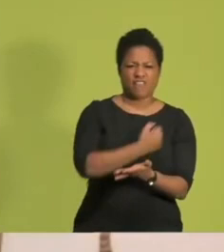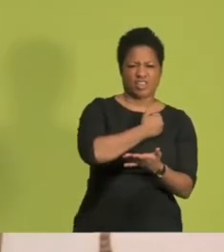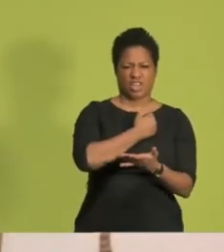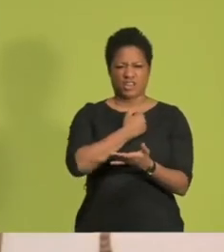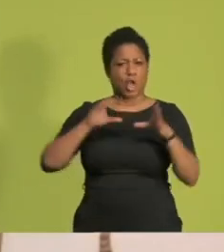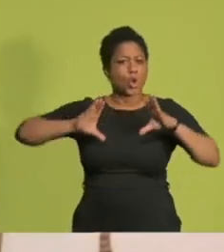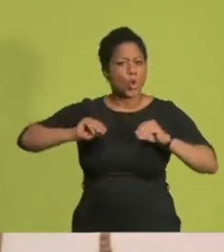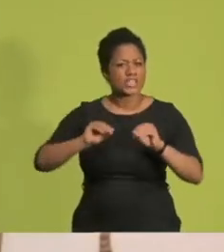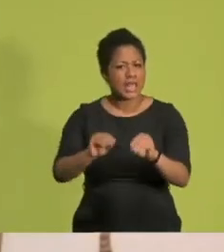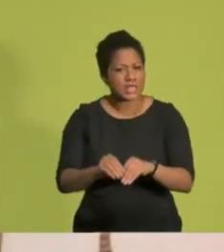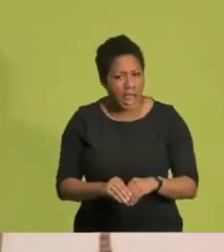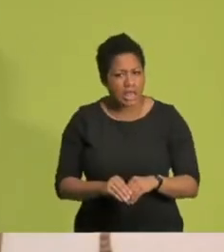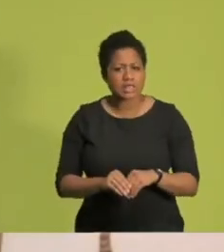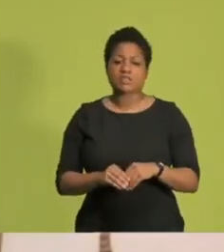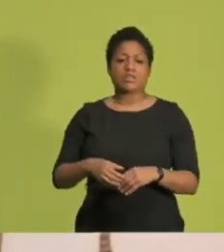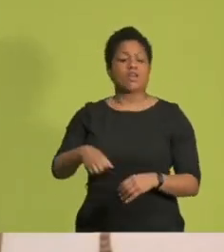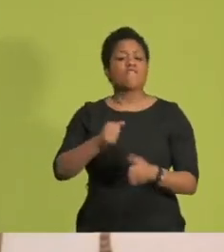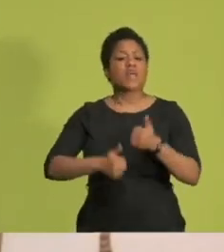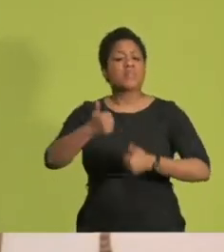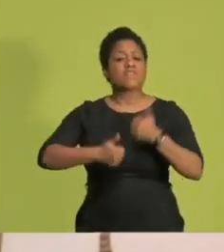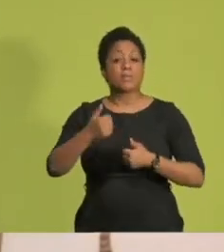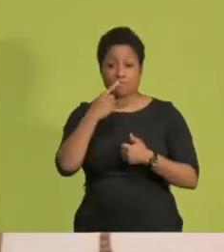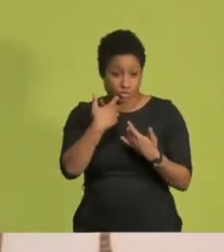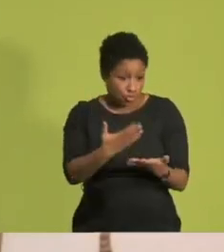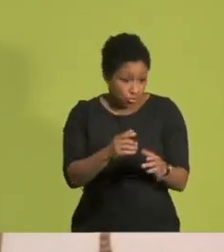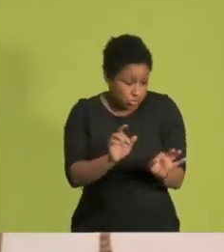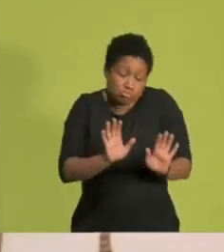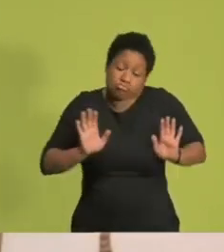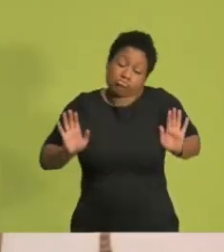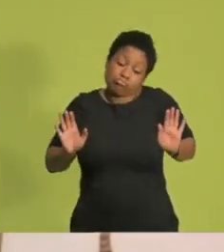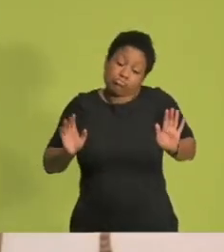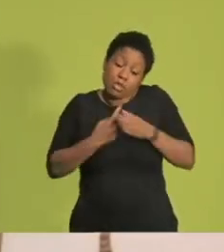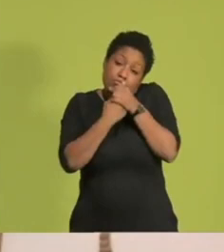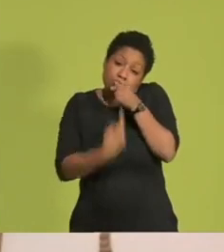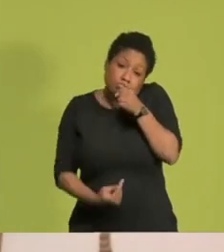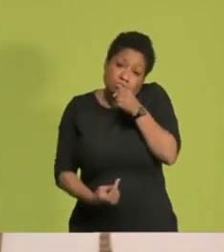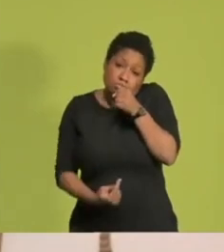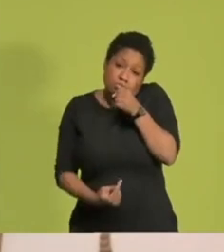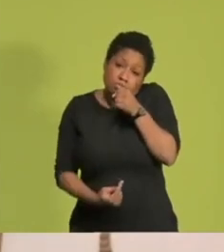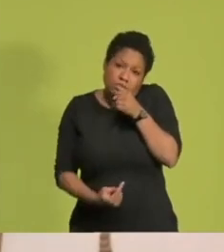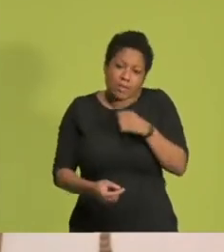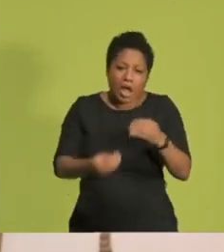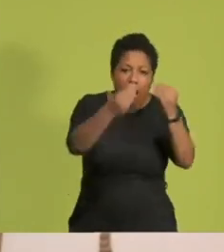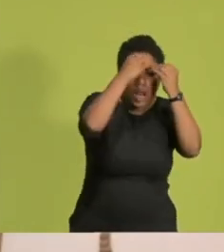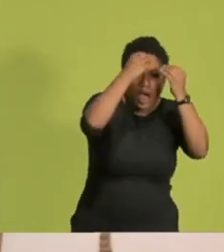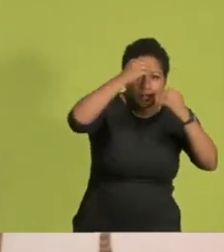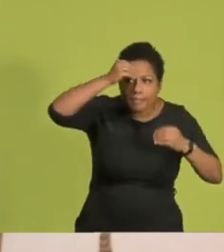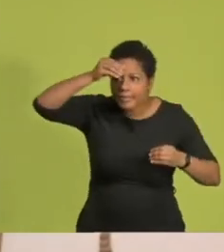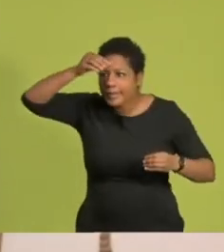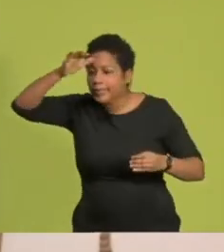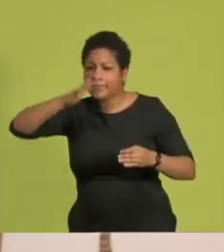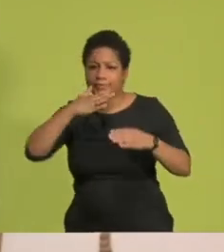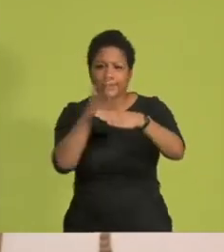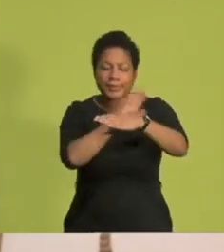Wettbewerb. Wer so nicht funktioniert, fällt durch. Dabei liegen zwischen Lernen und Bildung doch Welten, die entdeckt werden wollen.